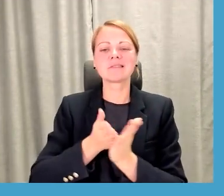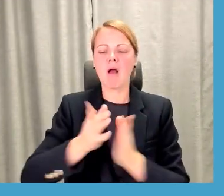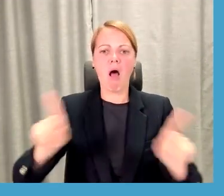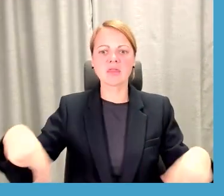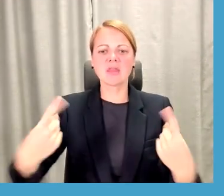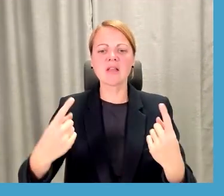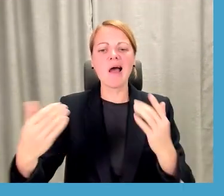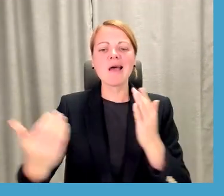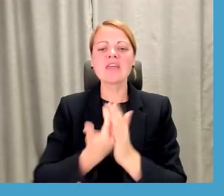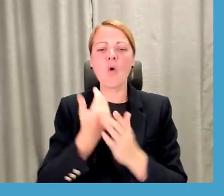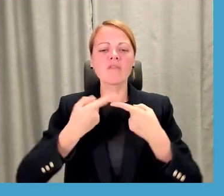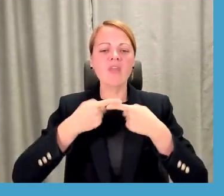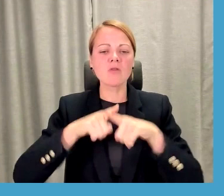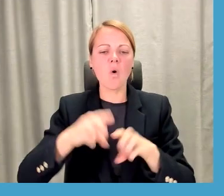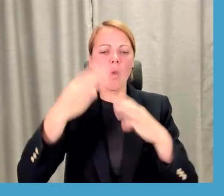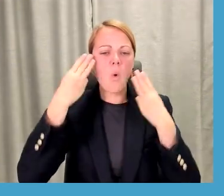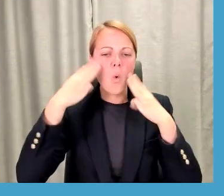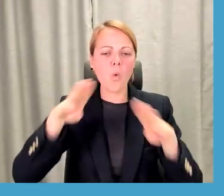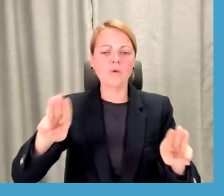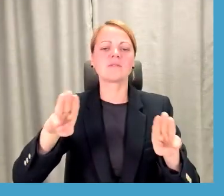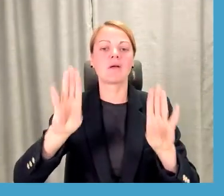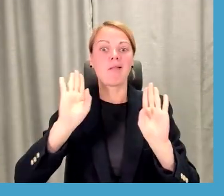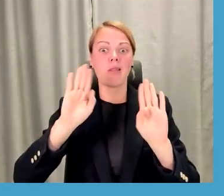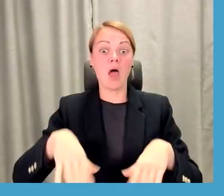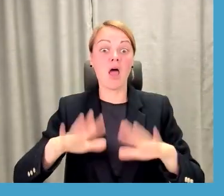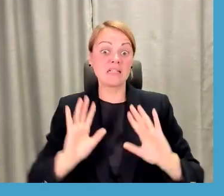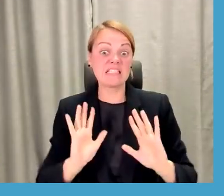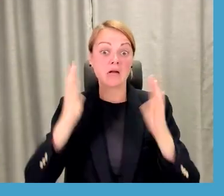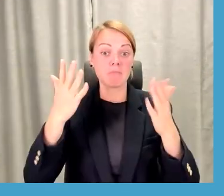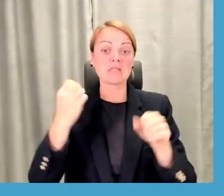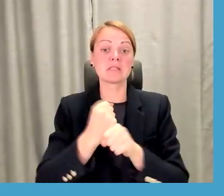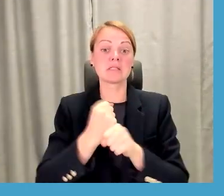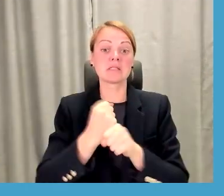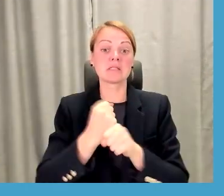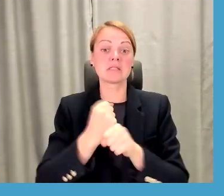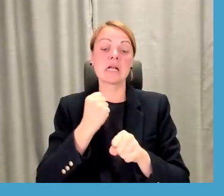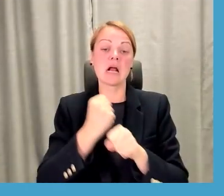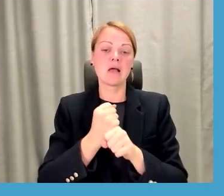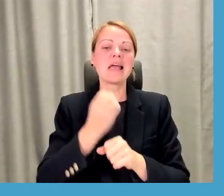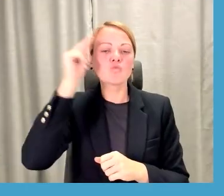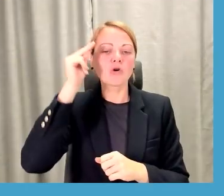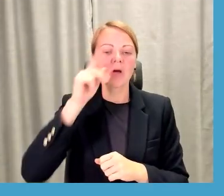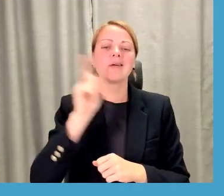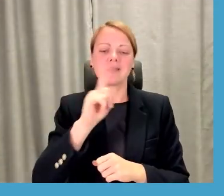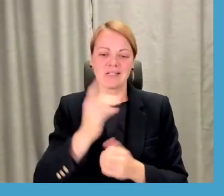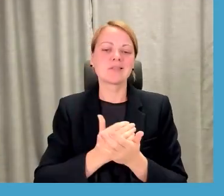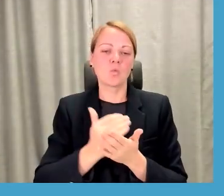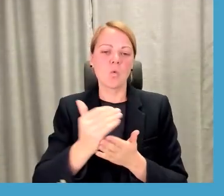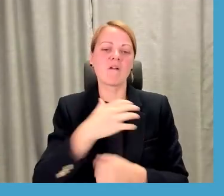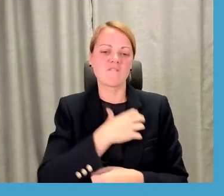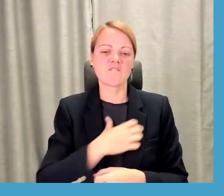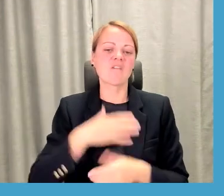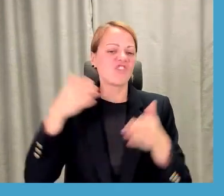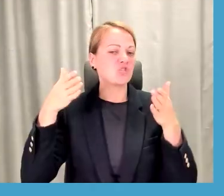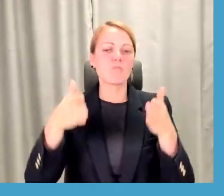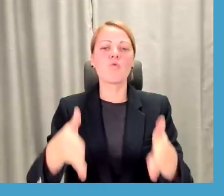jaunās teknoloģijas un, lai spētu seikmīgi strādāt, faktiski izglītošanās, tomēr ir jāturpina. Nu, te visu mūžu.